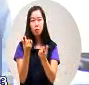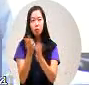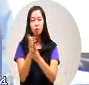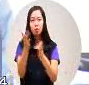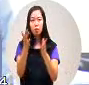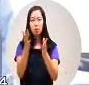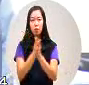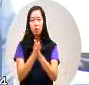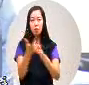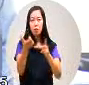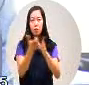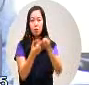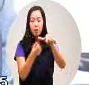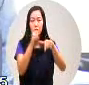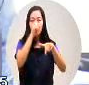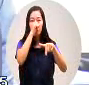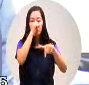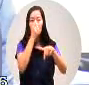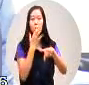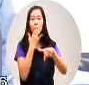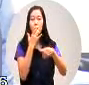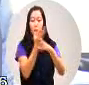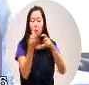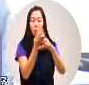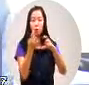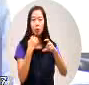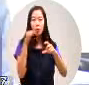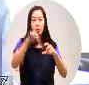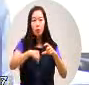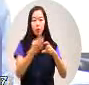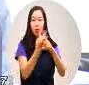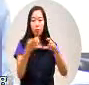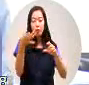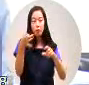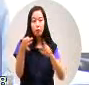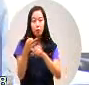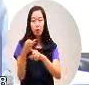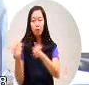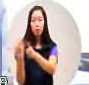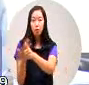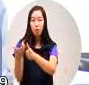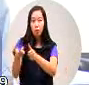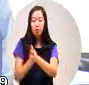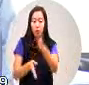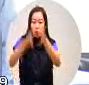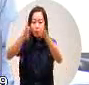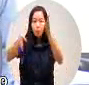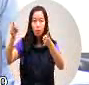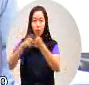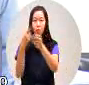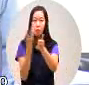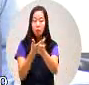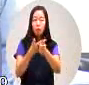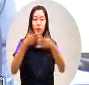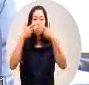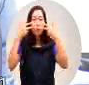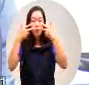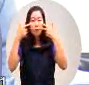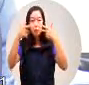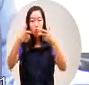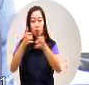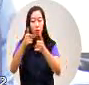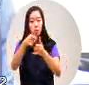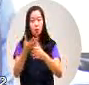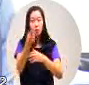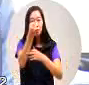益彩金我就问过我们可以把这个公益彩金交给我们都会区的研究民来执行这个我赞同